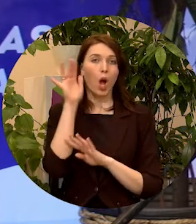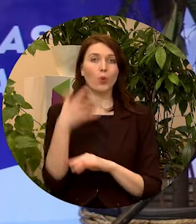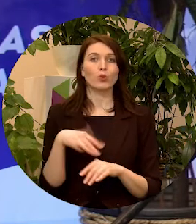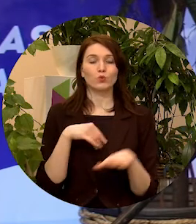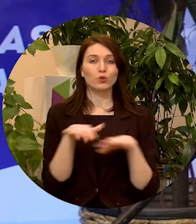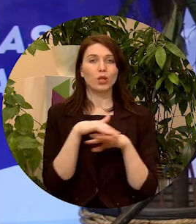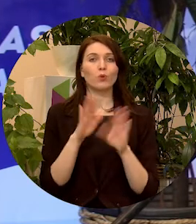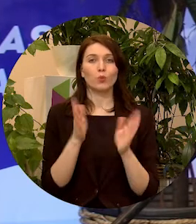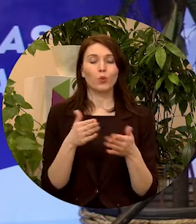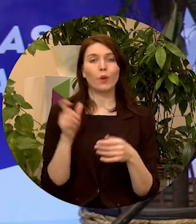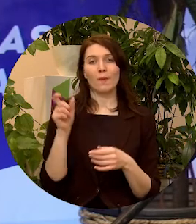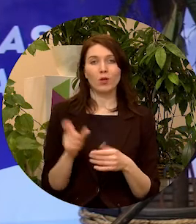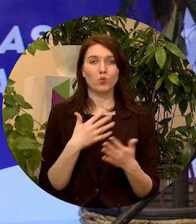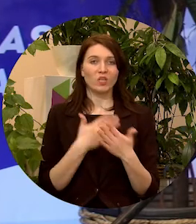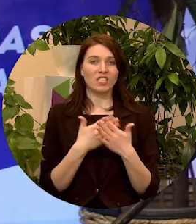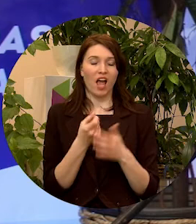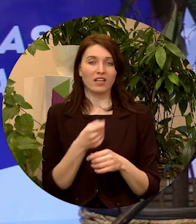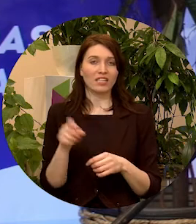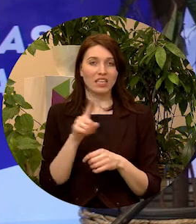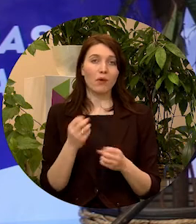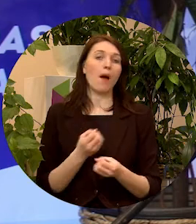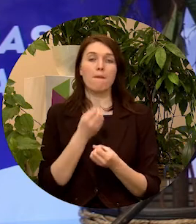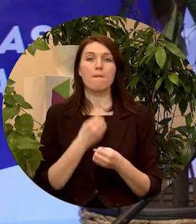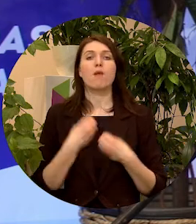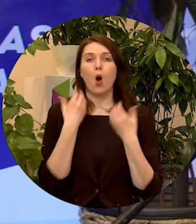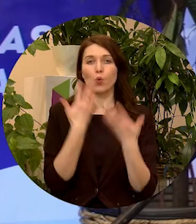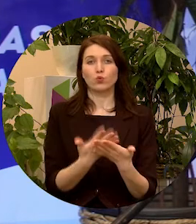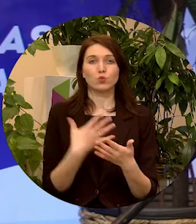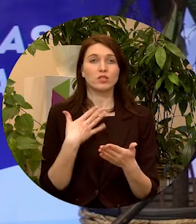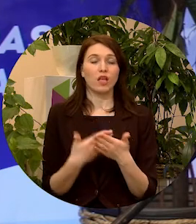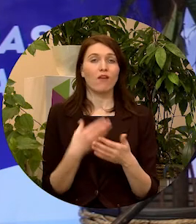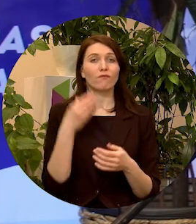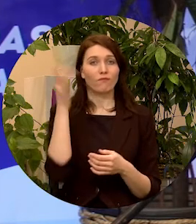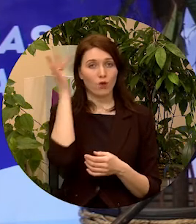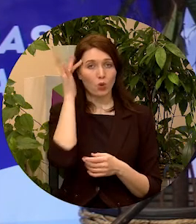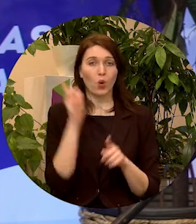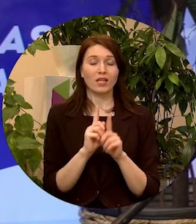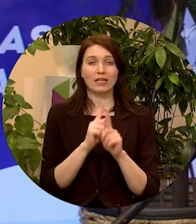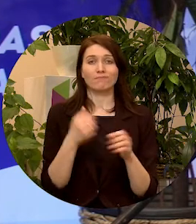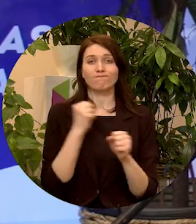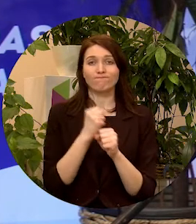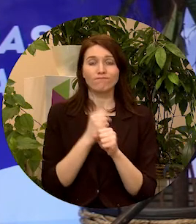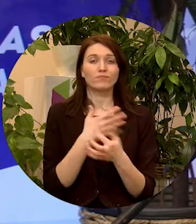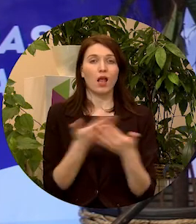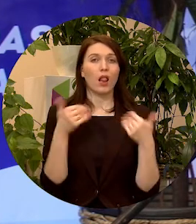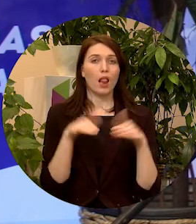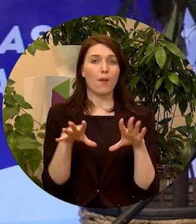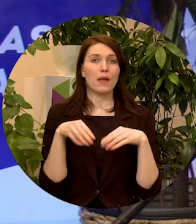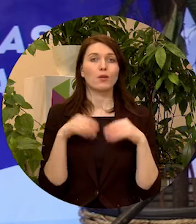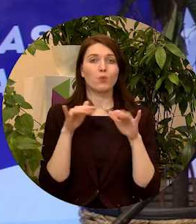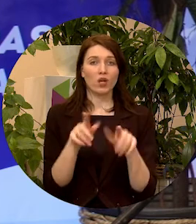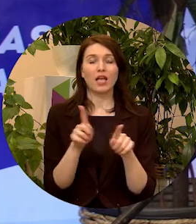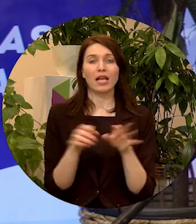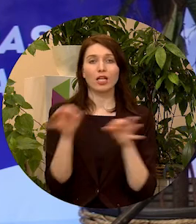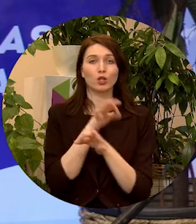mūsu sabiedrība būtu pilsoniski aktīva, paustu viedokli un līdzdarbotos dažādos lēmumu pieņemšanas procesos